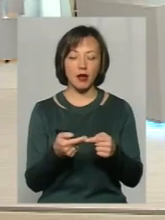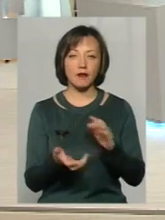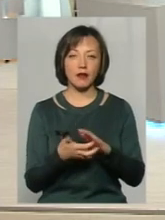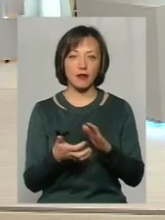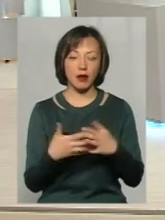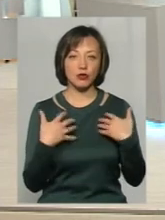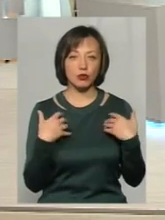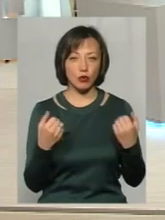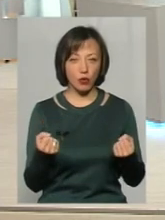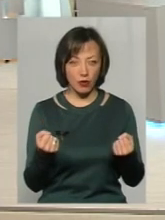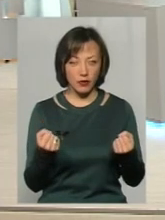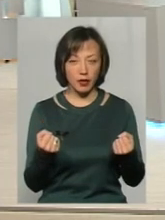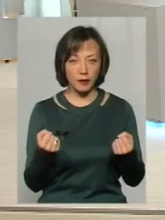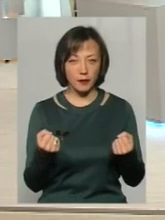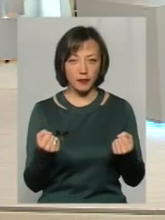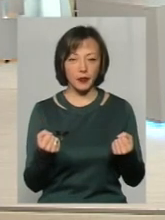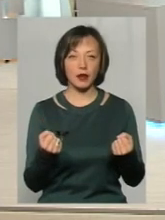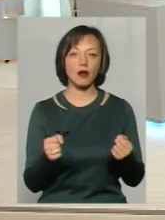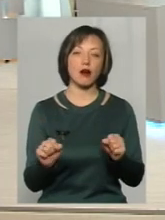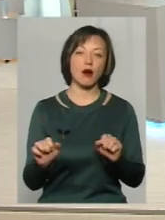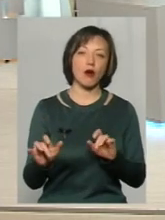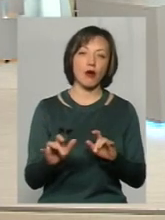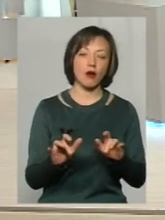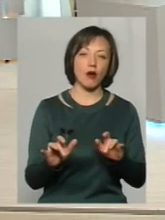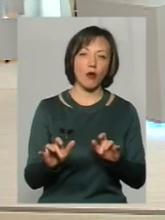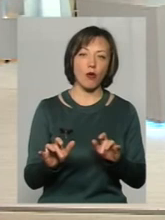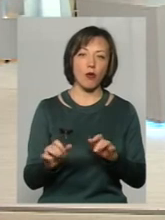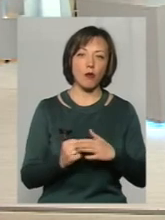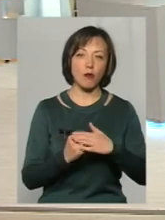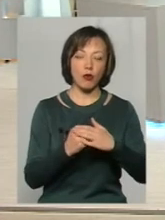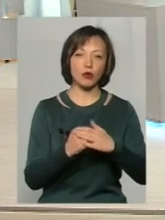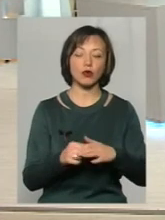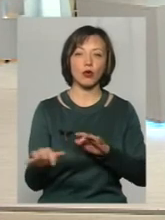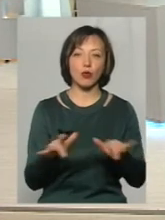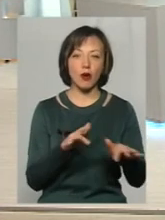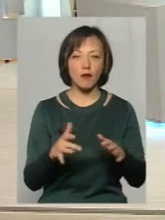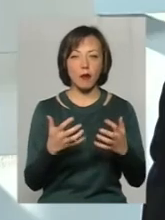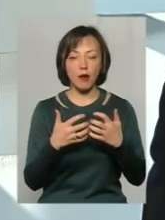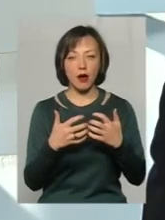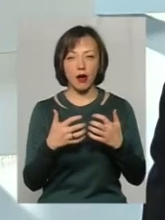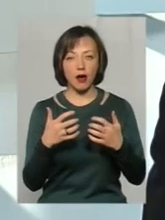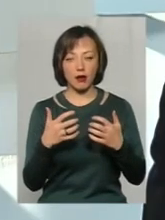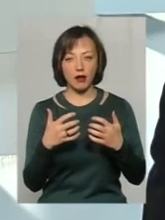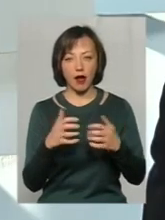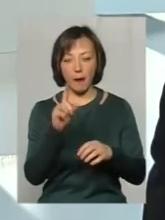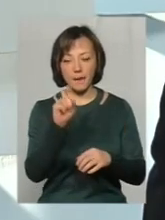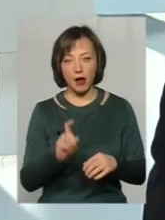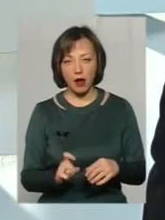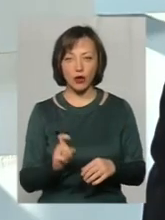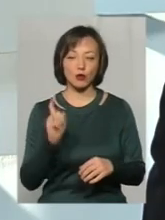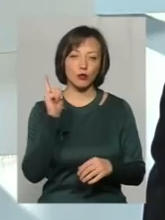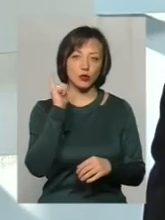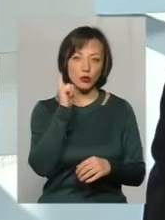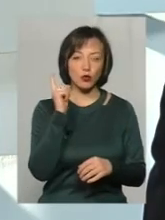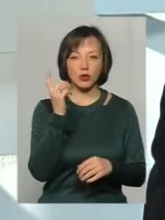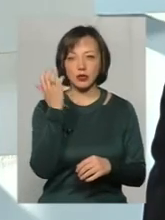'я, і з опорно-руховим апаратом, з слухом, з зором. Це такі прості